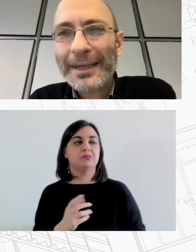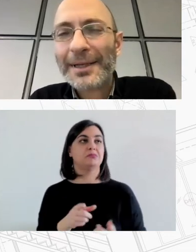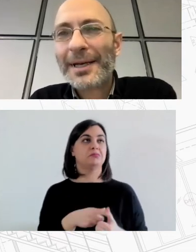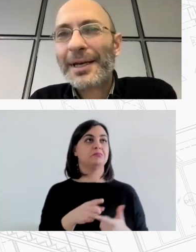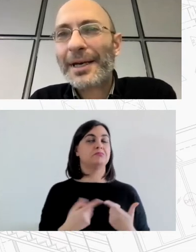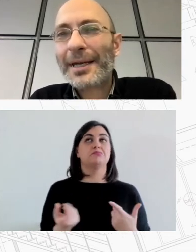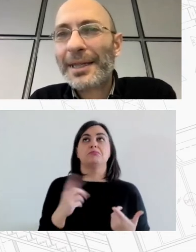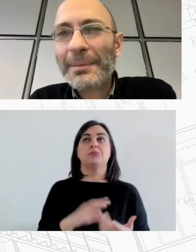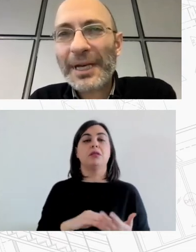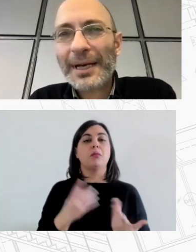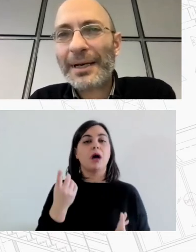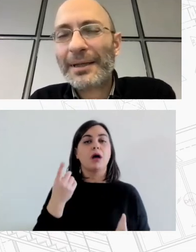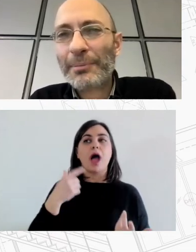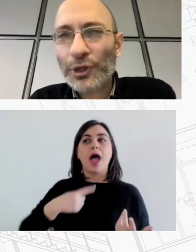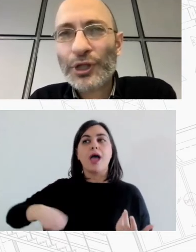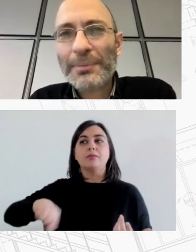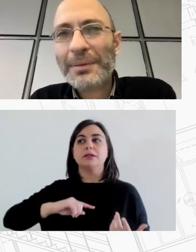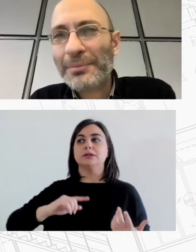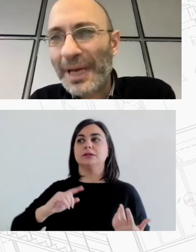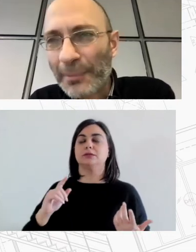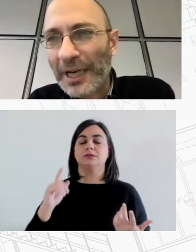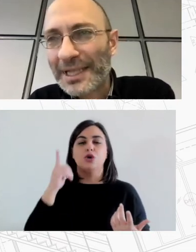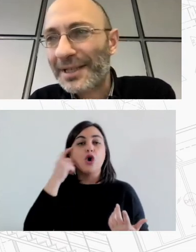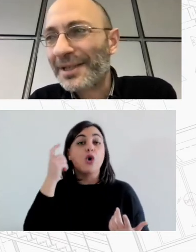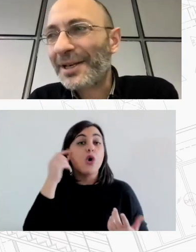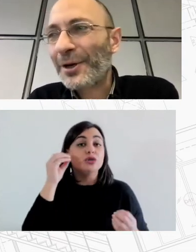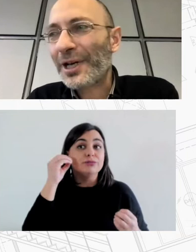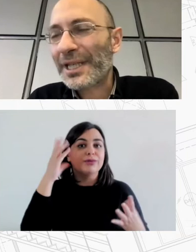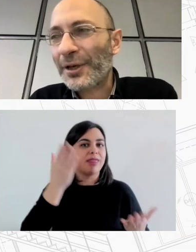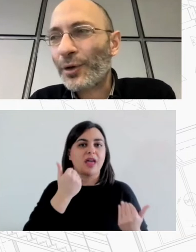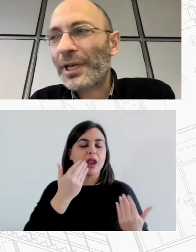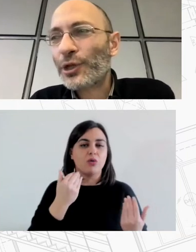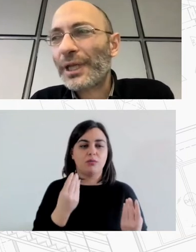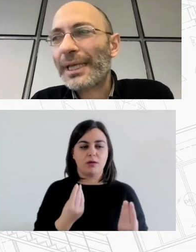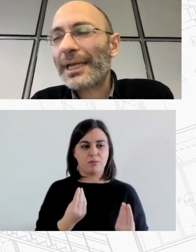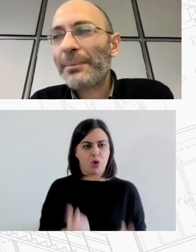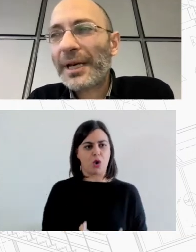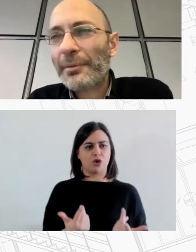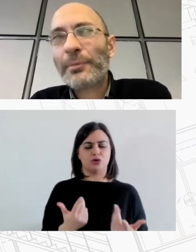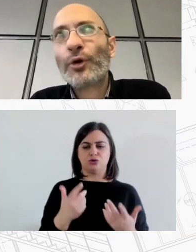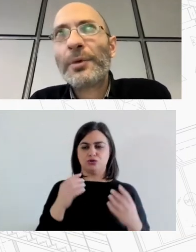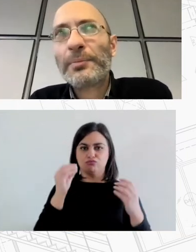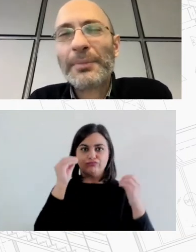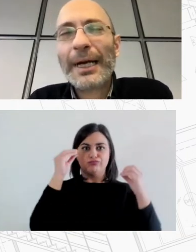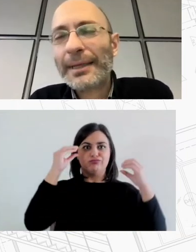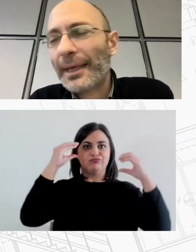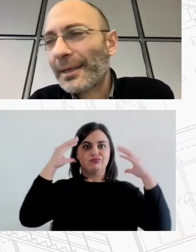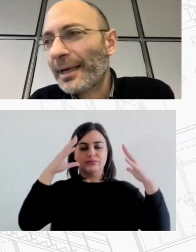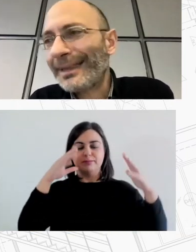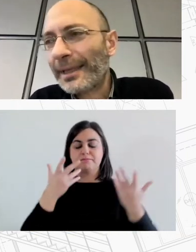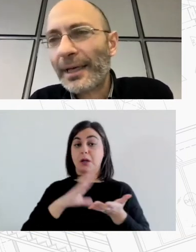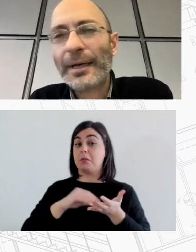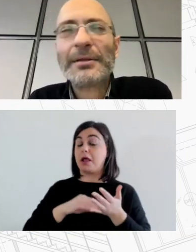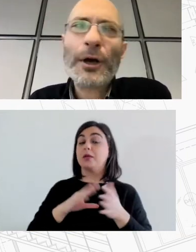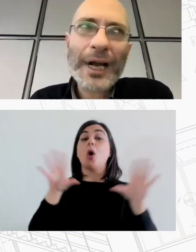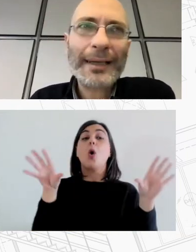υπάρχει. Δεν υπήρχαν διαπιστώσαμε με έκπληξη εξεκινώντας ότι δεν υπήρχαν οι προηγούμενοι μελέτες για την